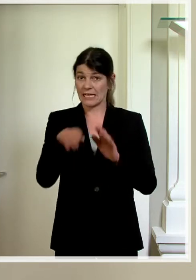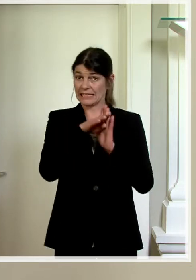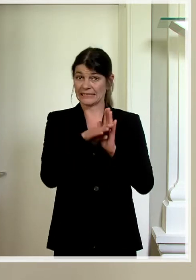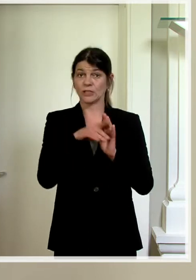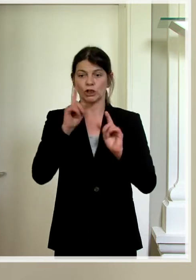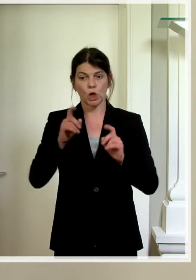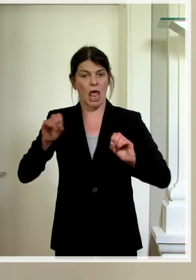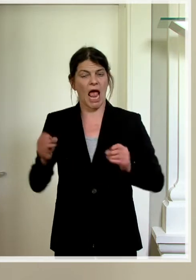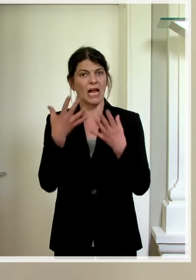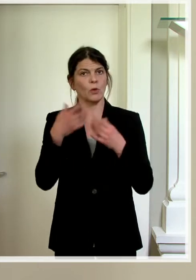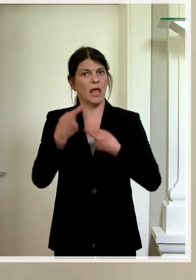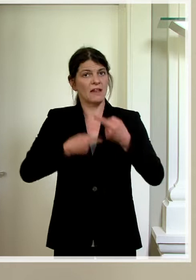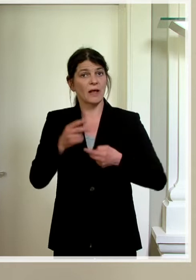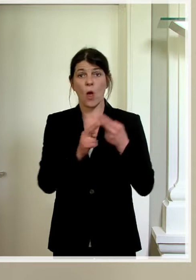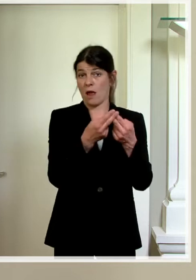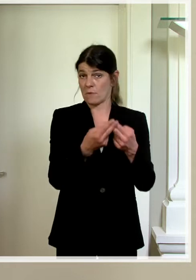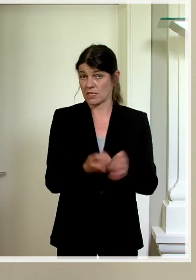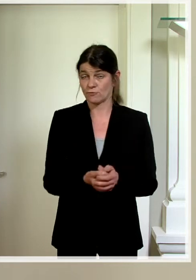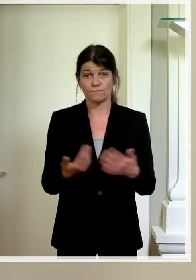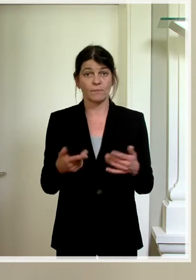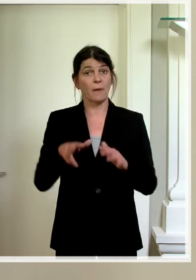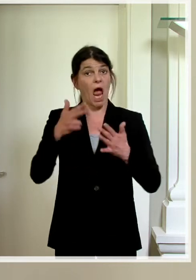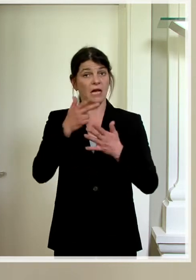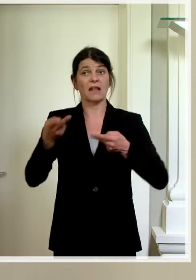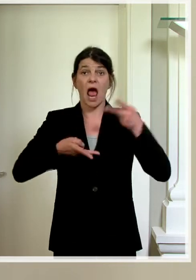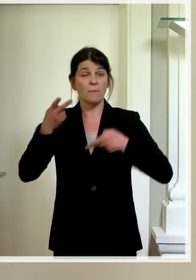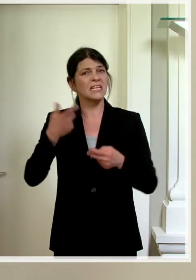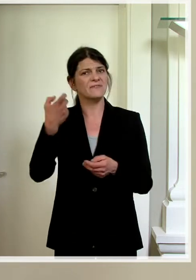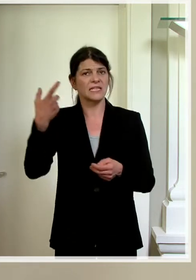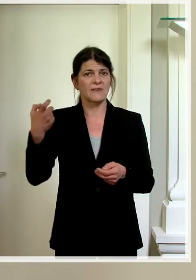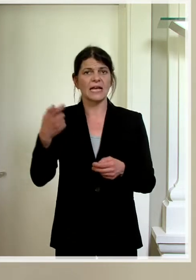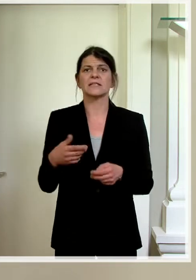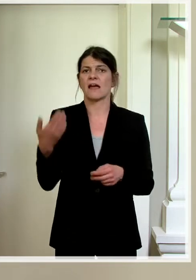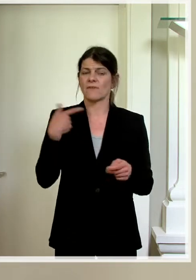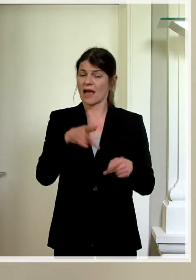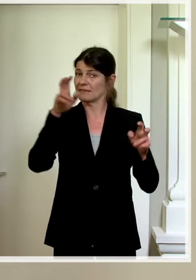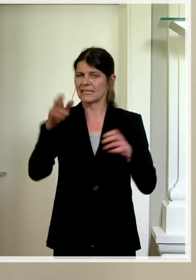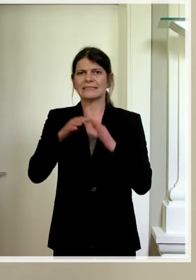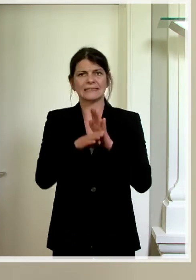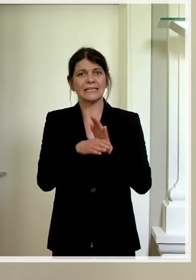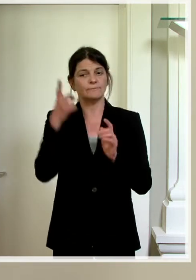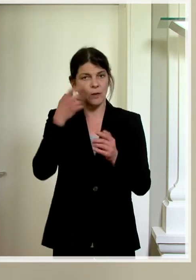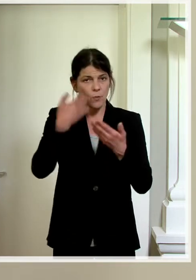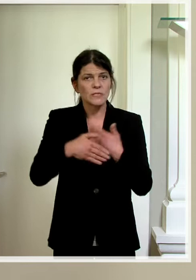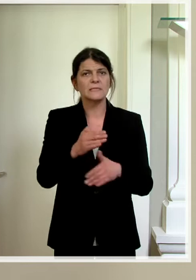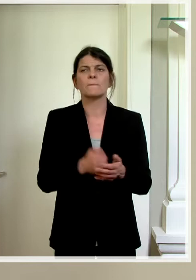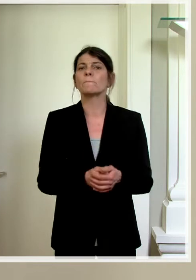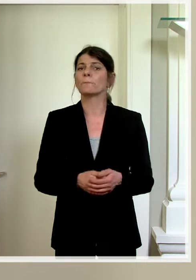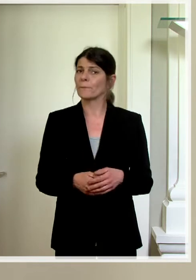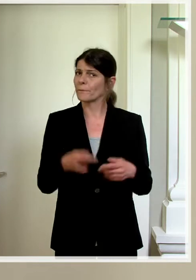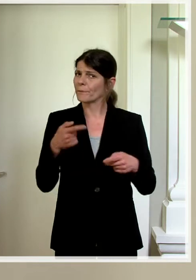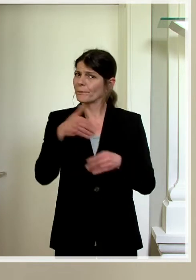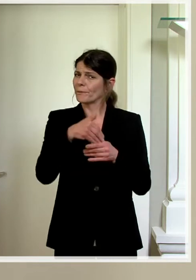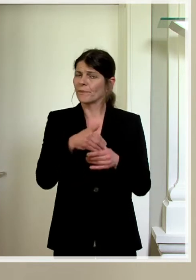Entwicklungen anzupassen. Am 8. April 2020 ist das genannte Gesetz in Kraft getreten, welches